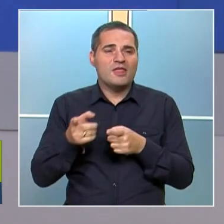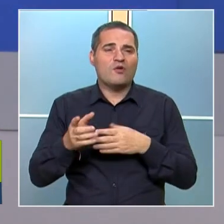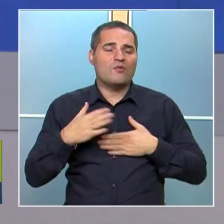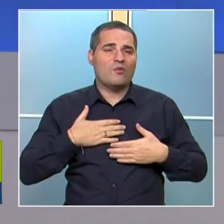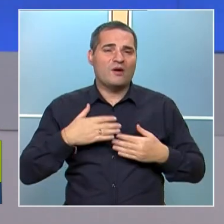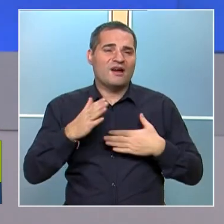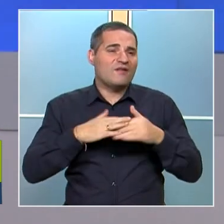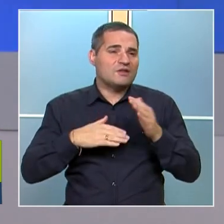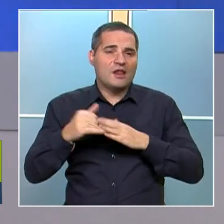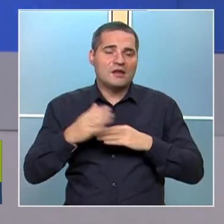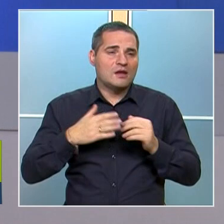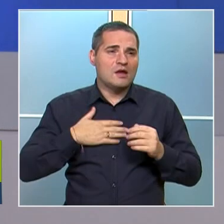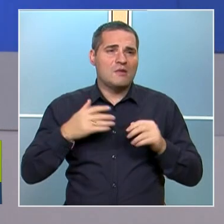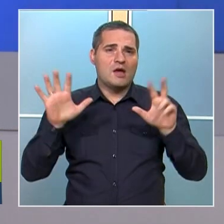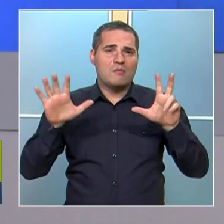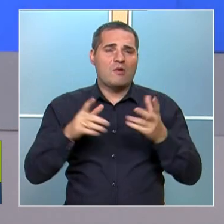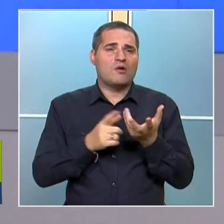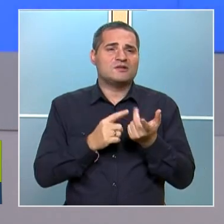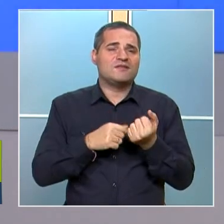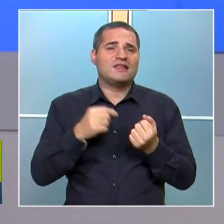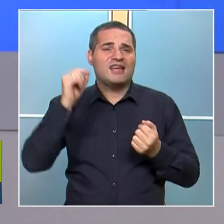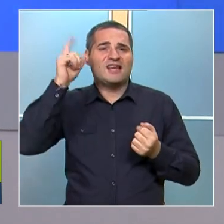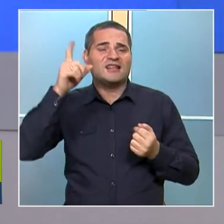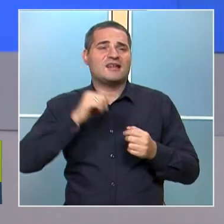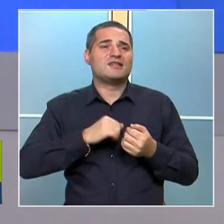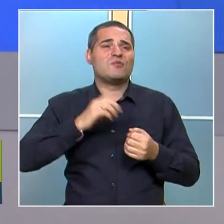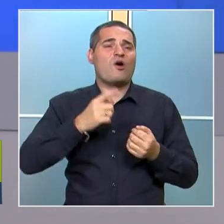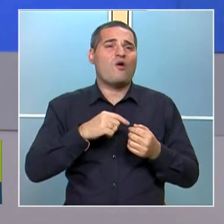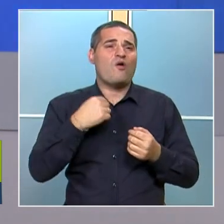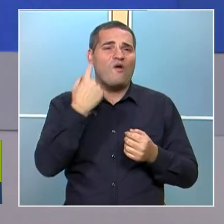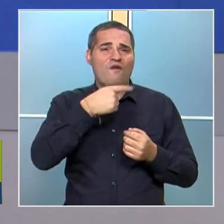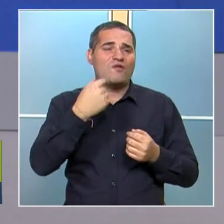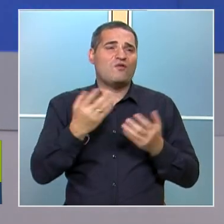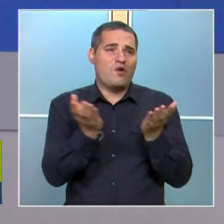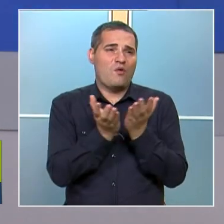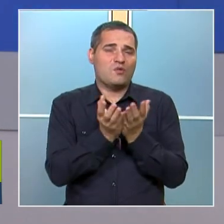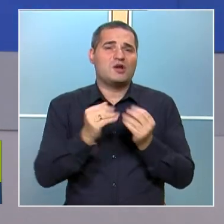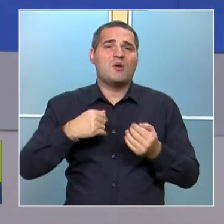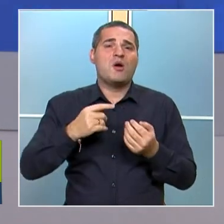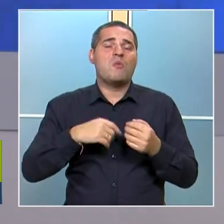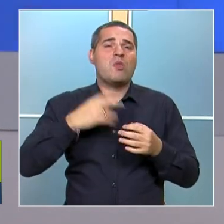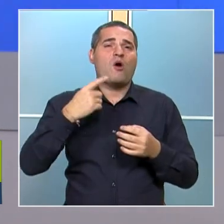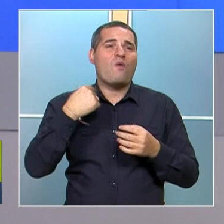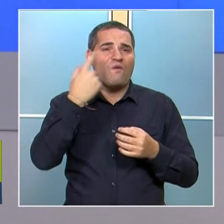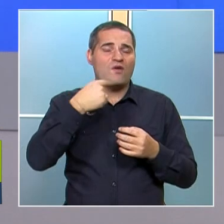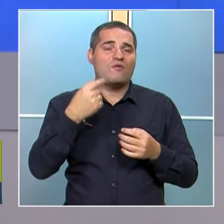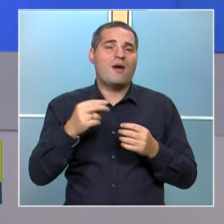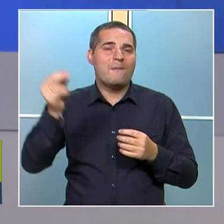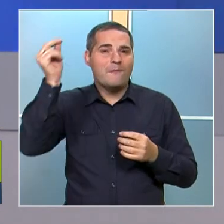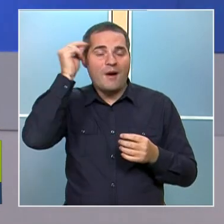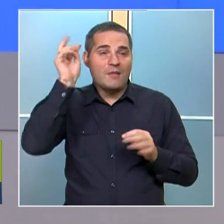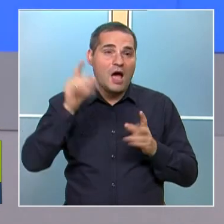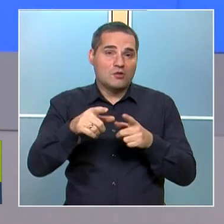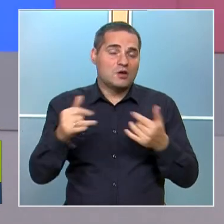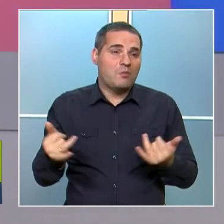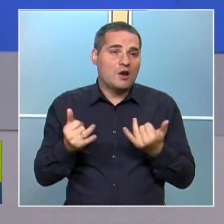талант. Има всъщност 8 типа интелигентност и много видове учене. И много видове памет. Ако ти много